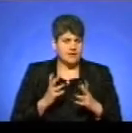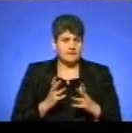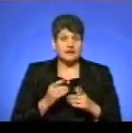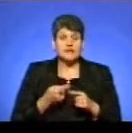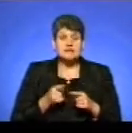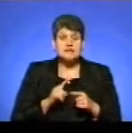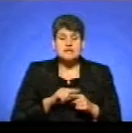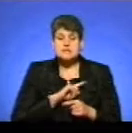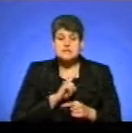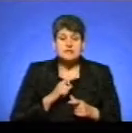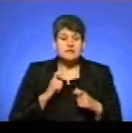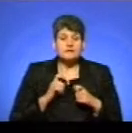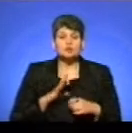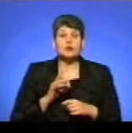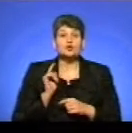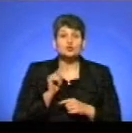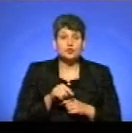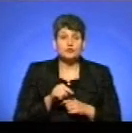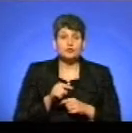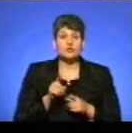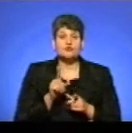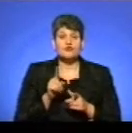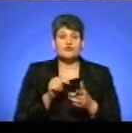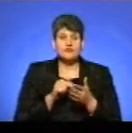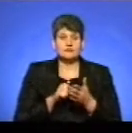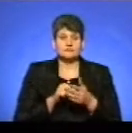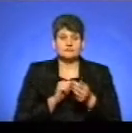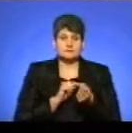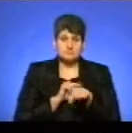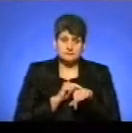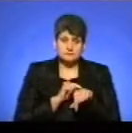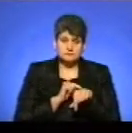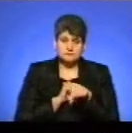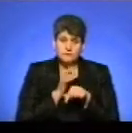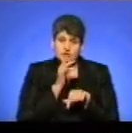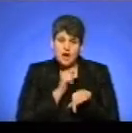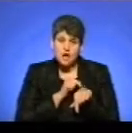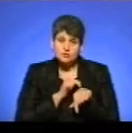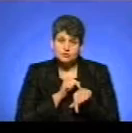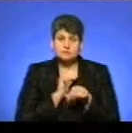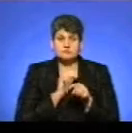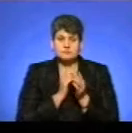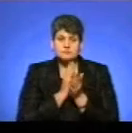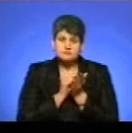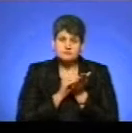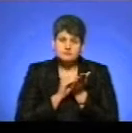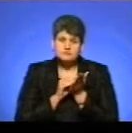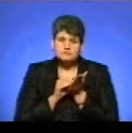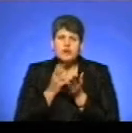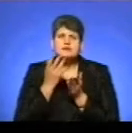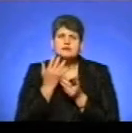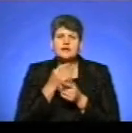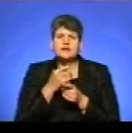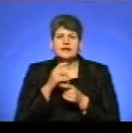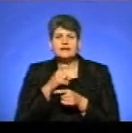рівнивість виявлялась у тому, що він хронометрував, буквально секундоміром, скільки хвилин жінка